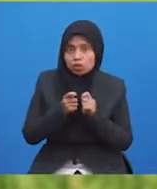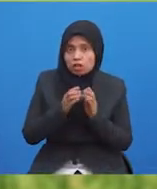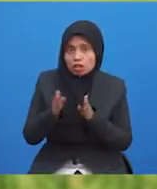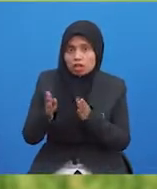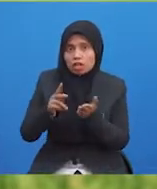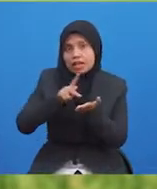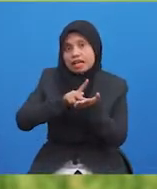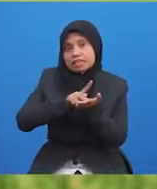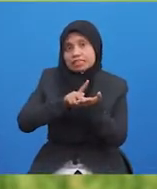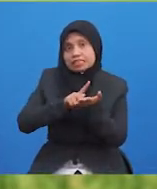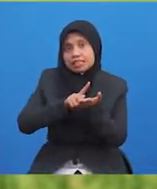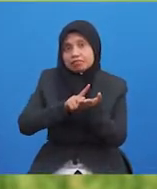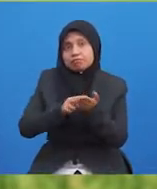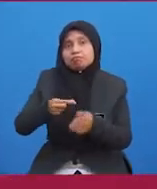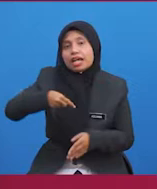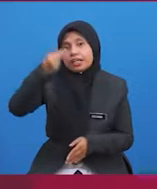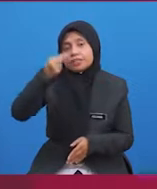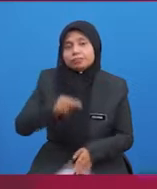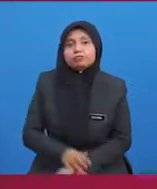kepada kesan keagresifan.